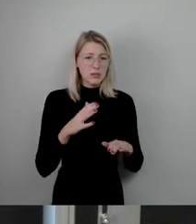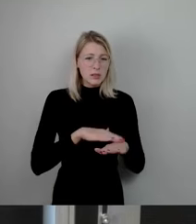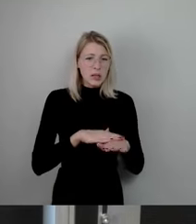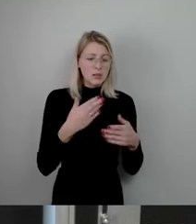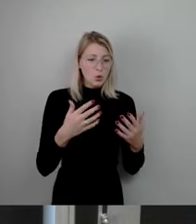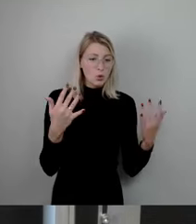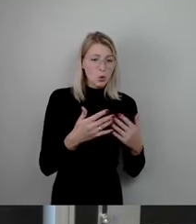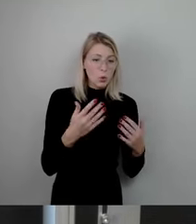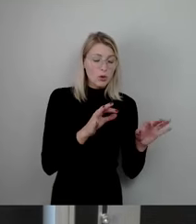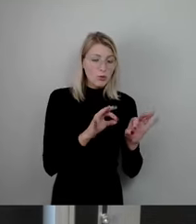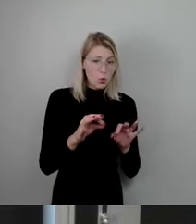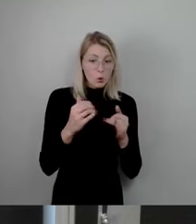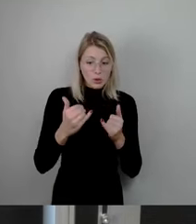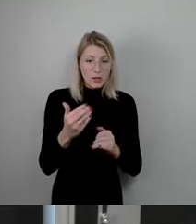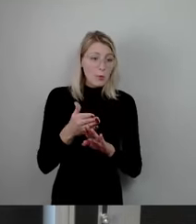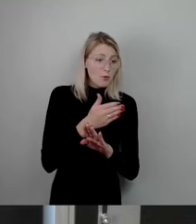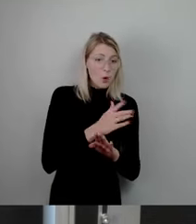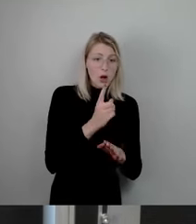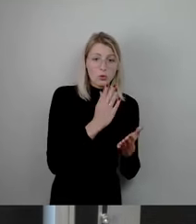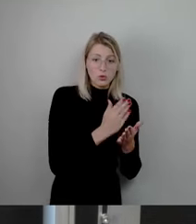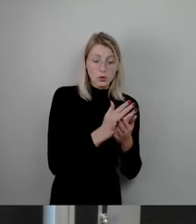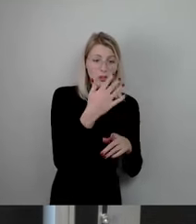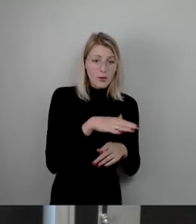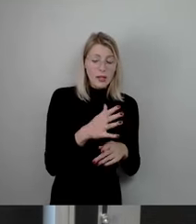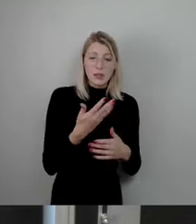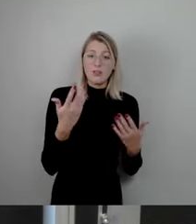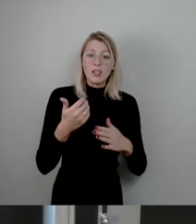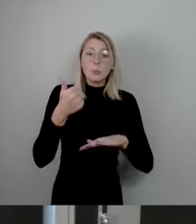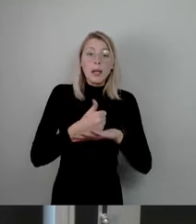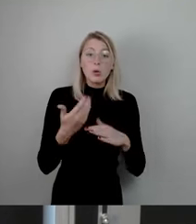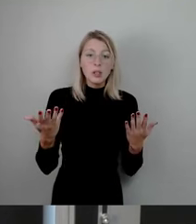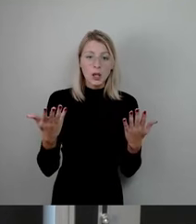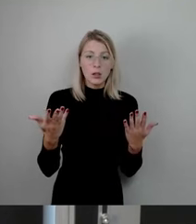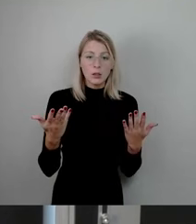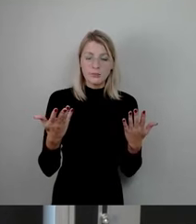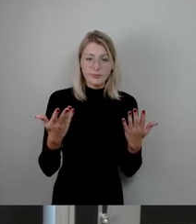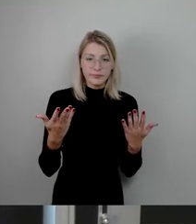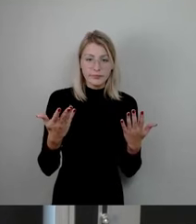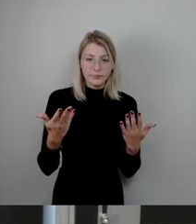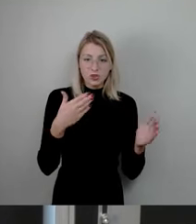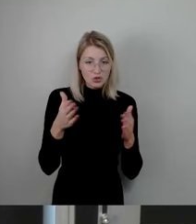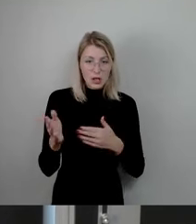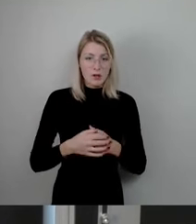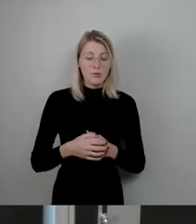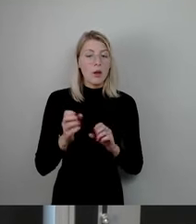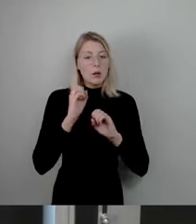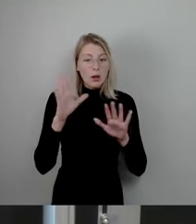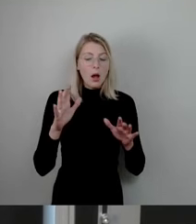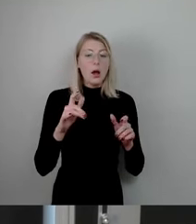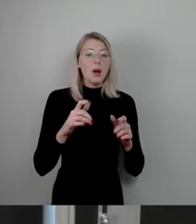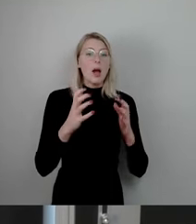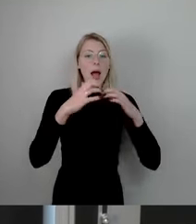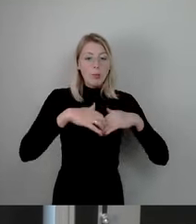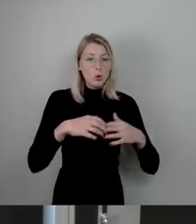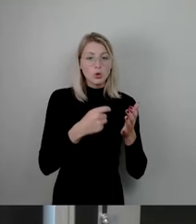aber auch schon vorher, ihre Prioritäten setzt. Natürlich müssen wir die Abrisskosten stemmen, gar keine Frage. Aber haben Sie sich mal